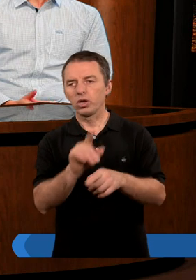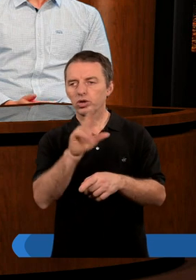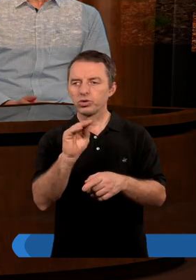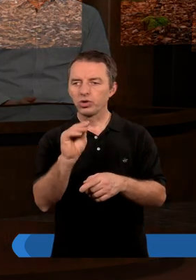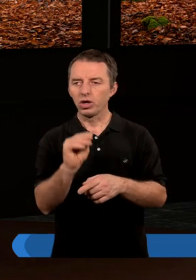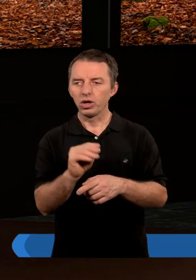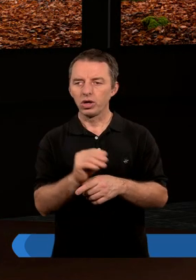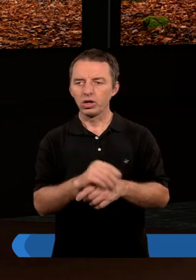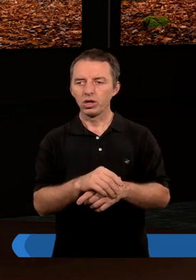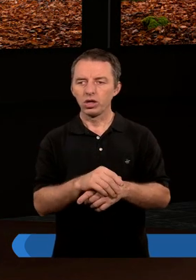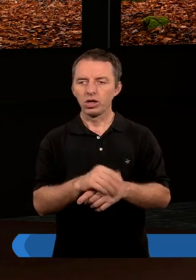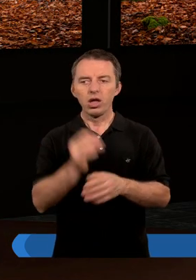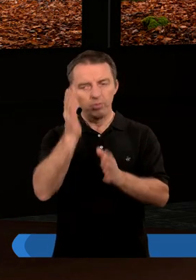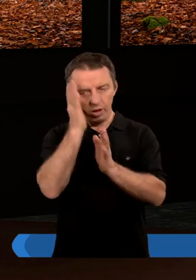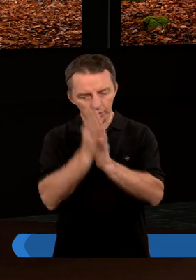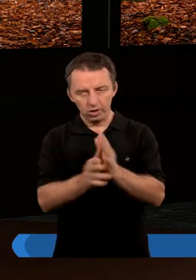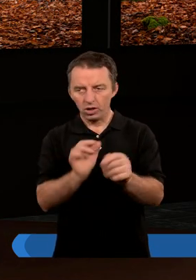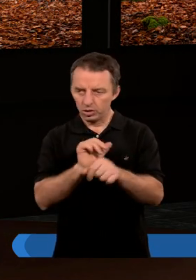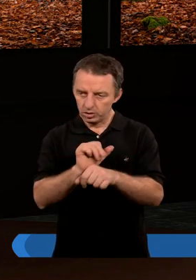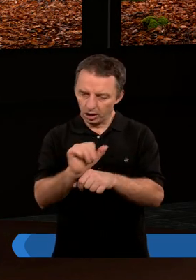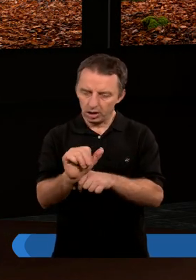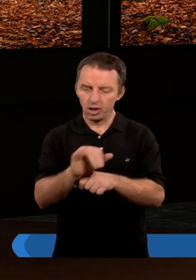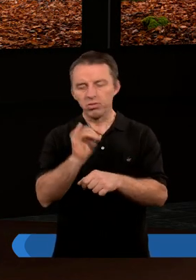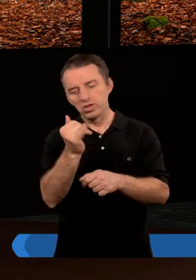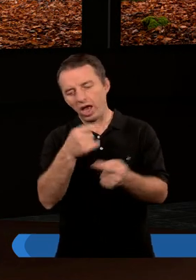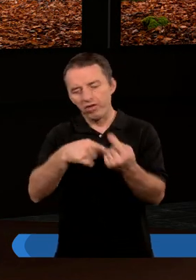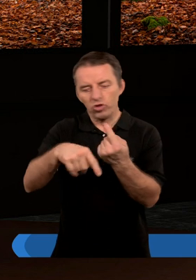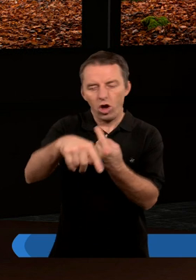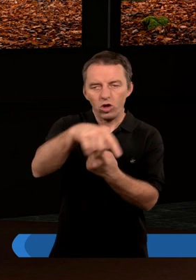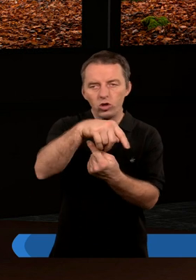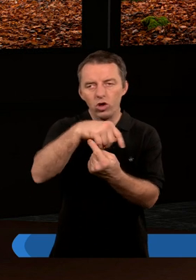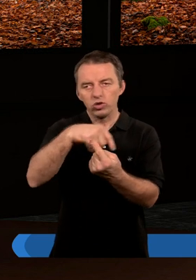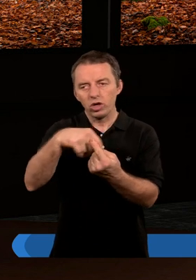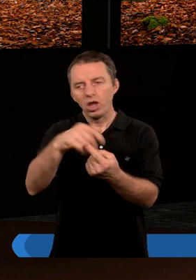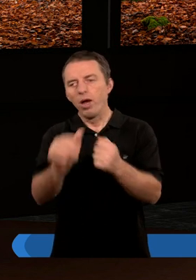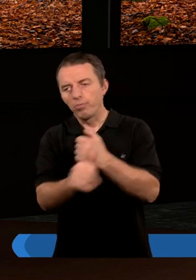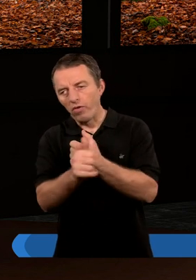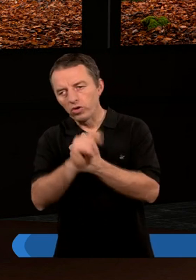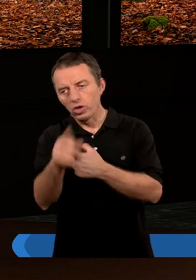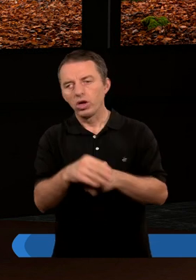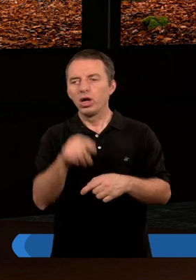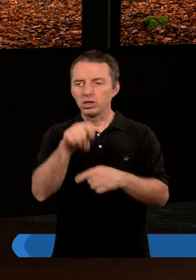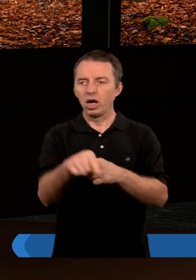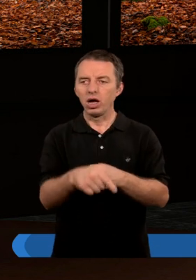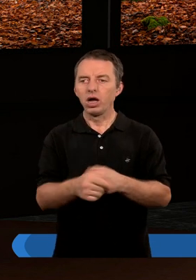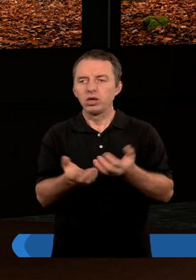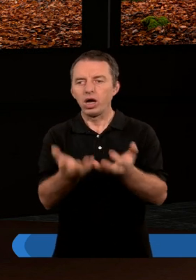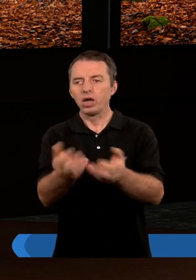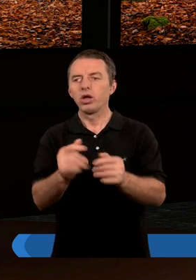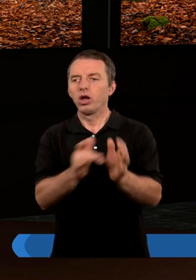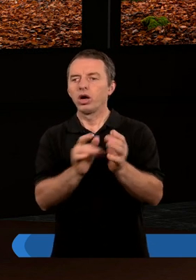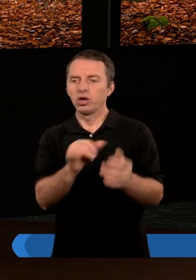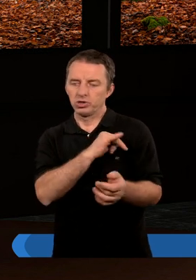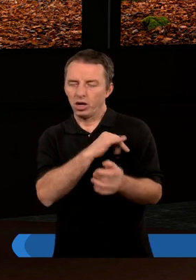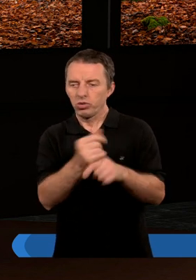no po prostu jesteśmy w jakimś otoczeniu, które powoduje, że ta ciągota do